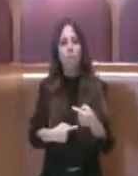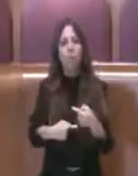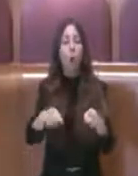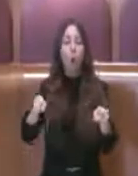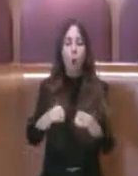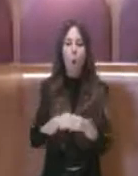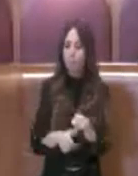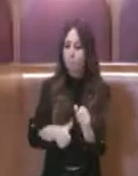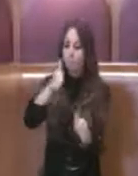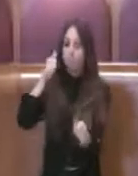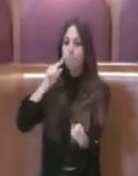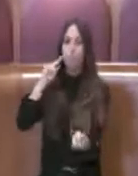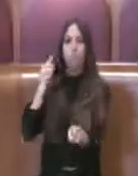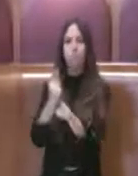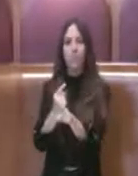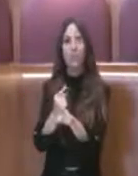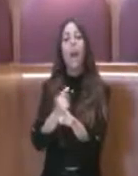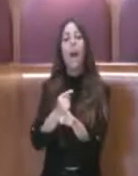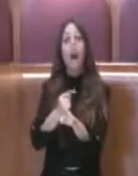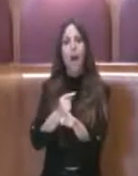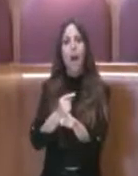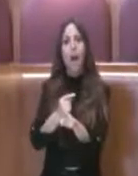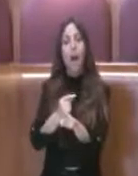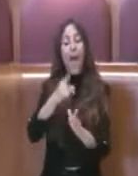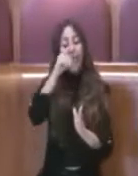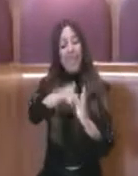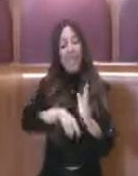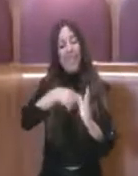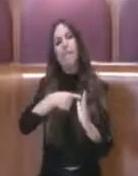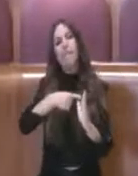anno andare ad approvare positivamente anche questa delibera. Grazie